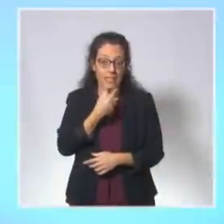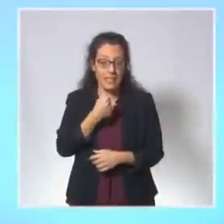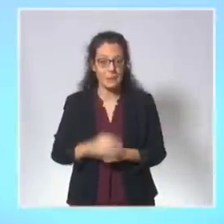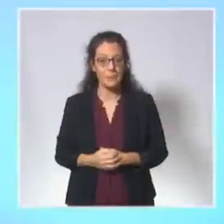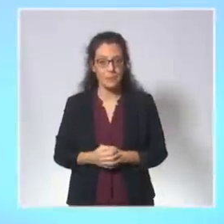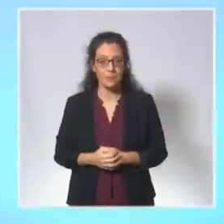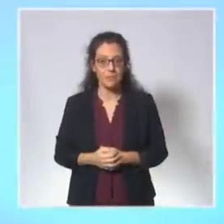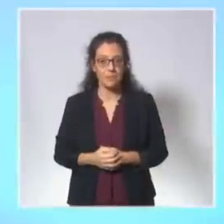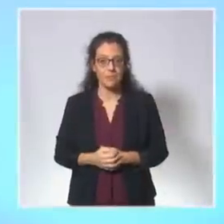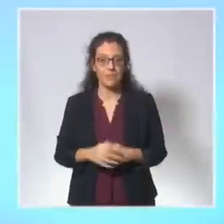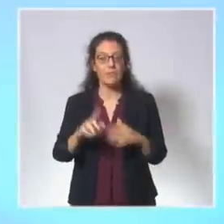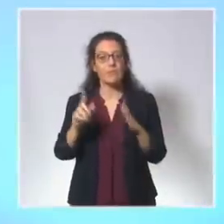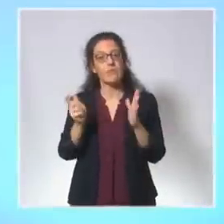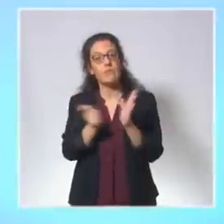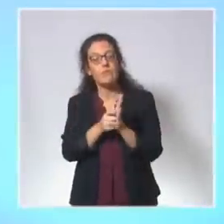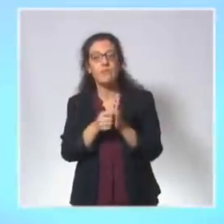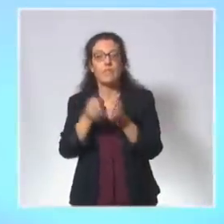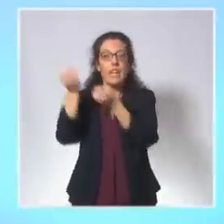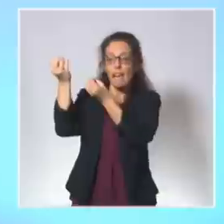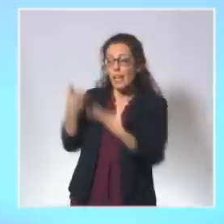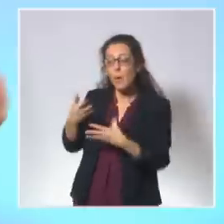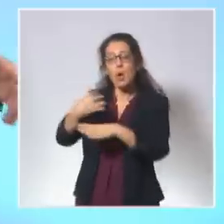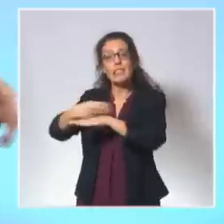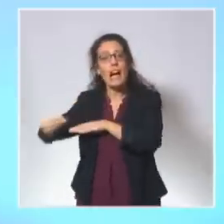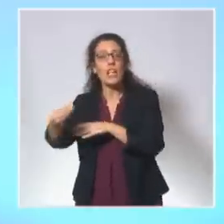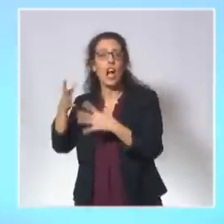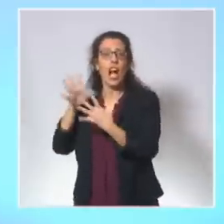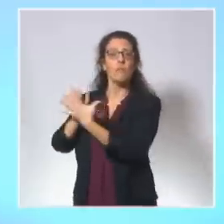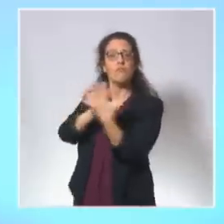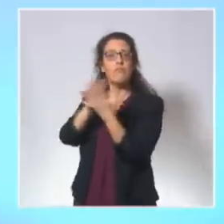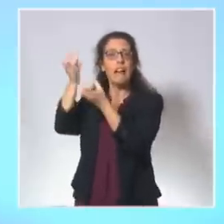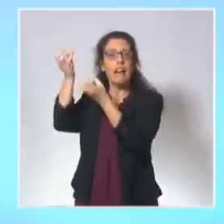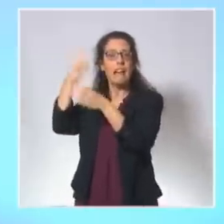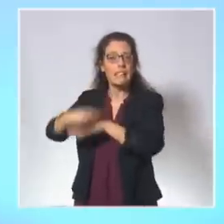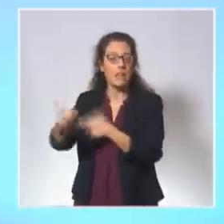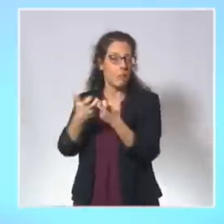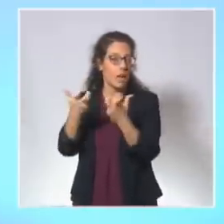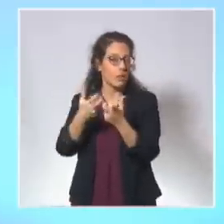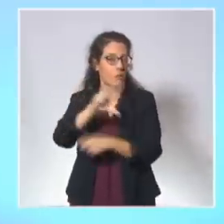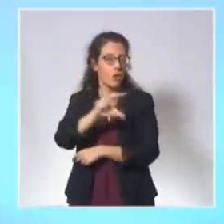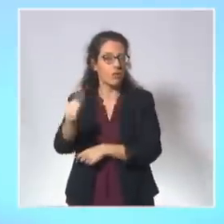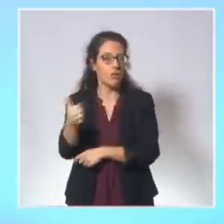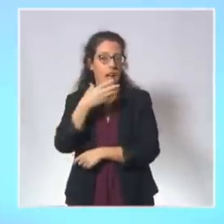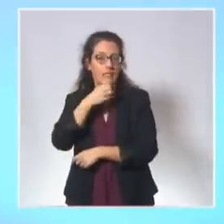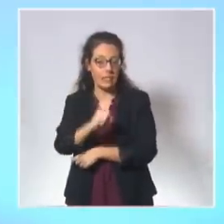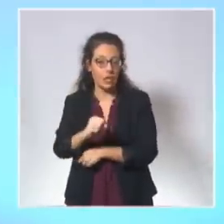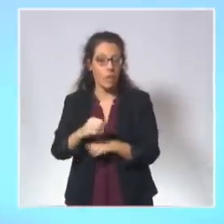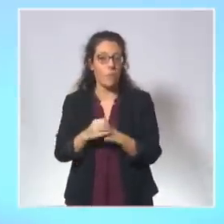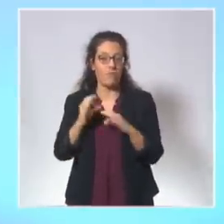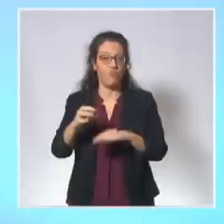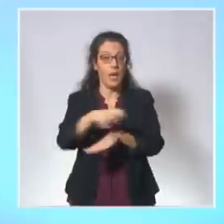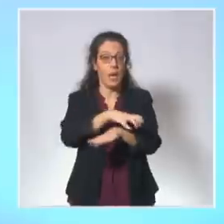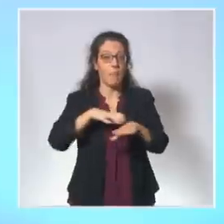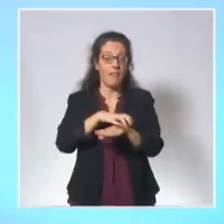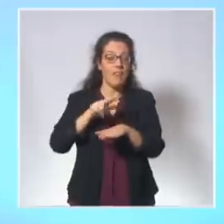les grands rassemblements et événements en extérieur, notamment le soir du 31 décembre, les préfets interdiront les